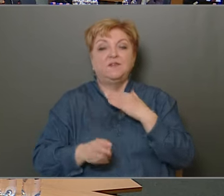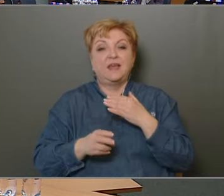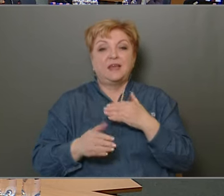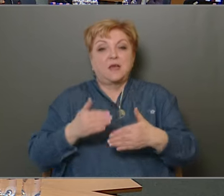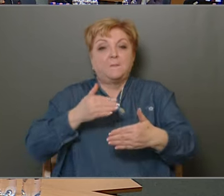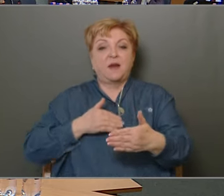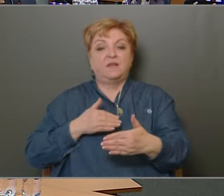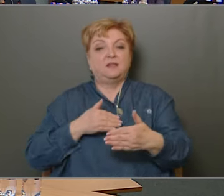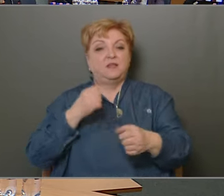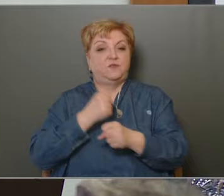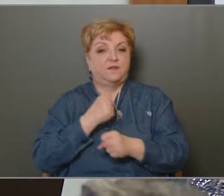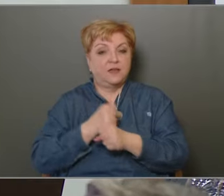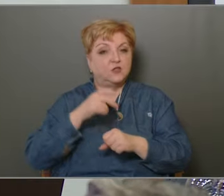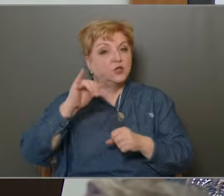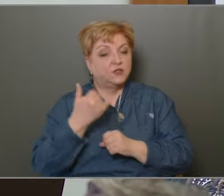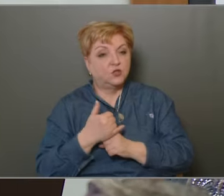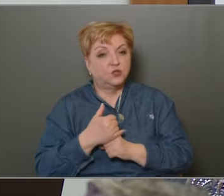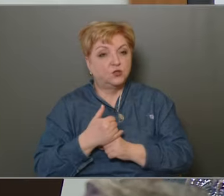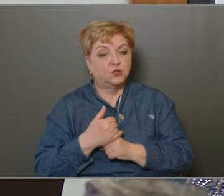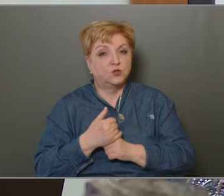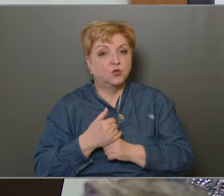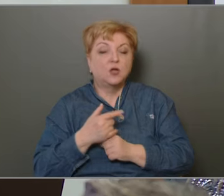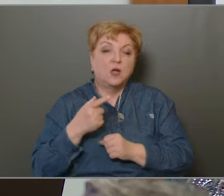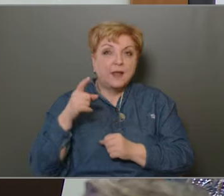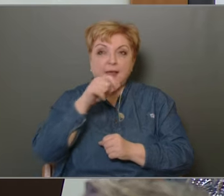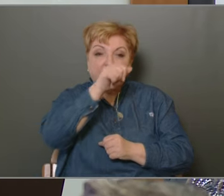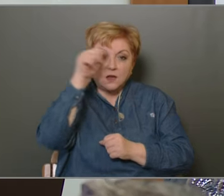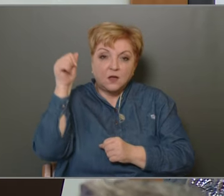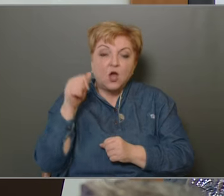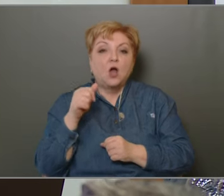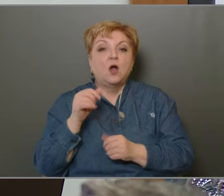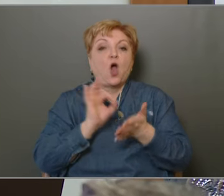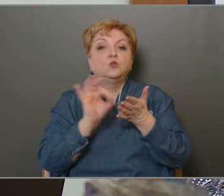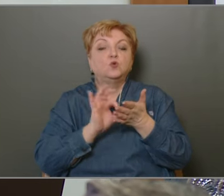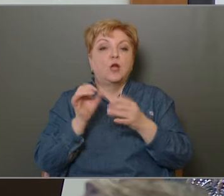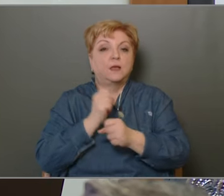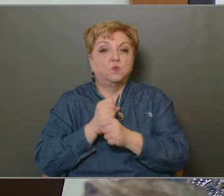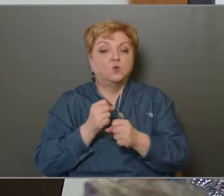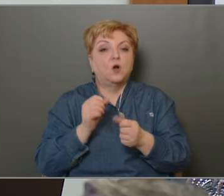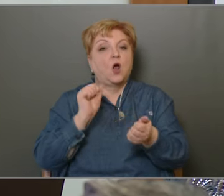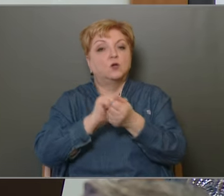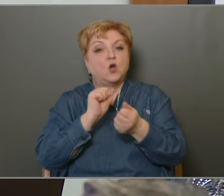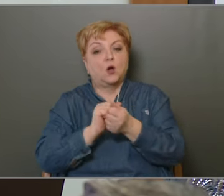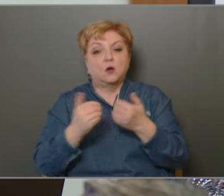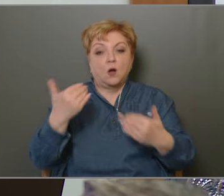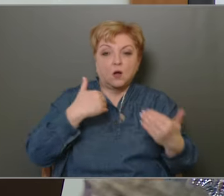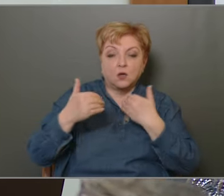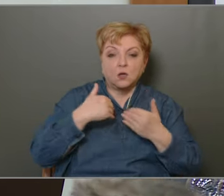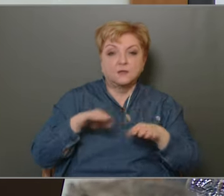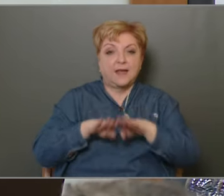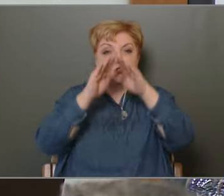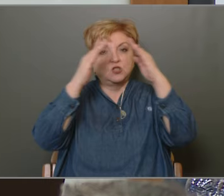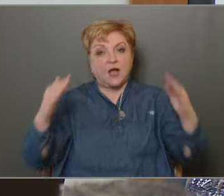preventív tevékenységet is. Ugye ezt úgy hívják, hogy hatósági munka. Jönnek ki, gyakran ellenőrzik a társasházakat,